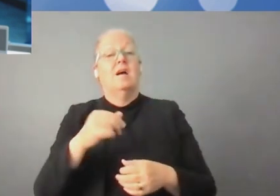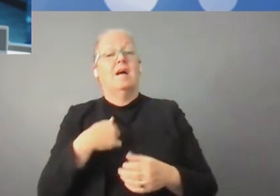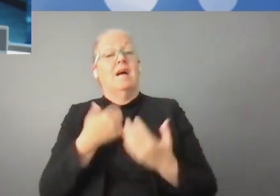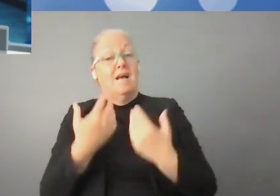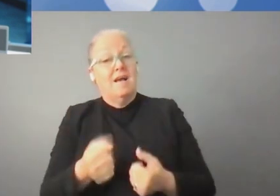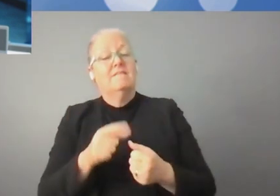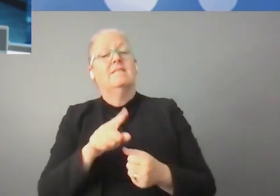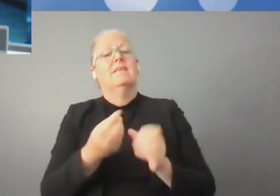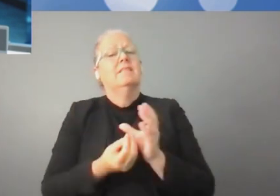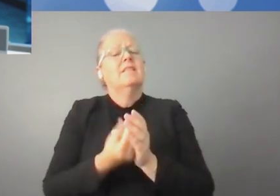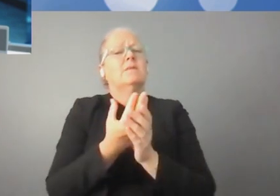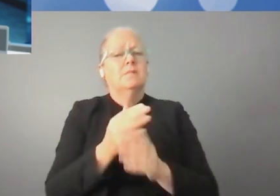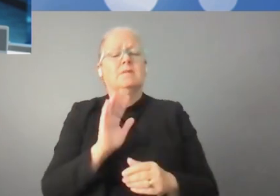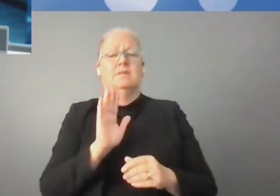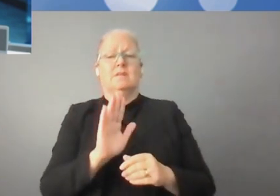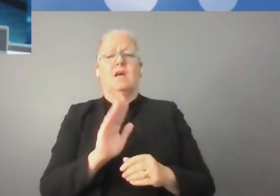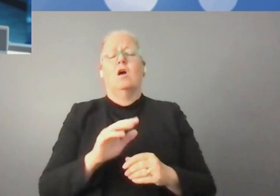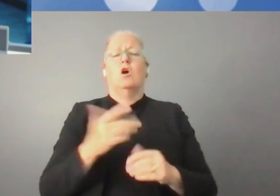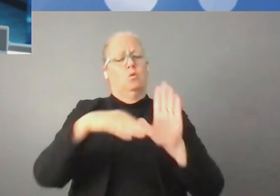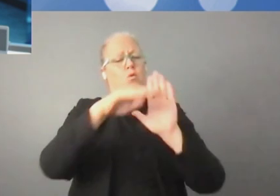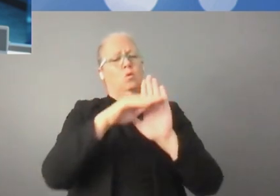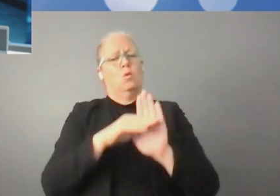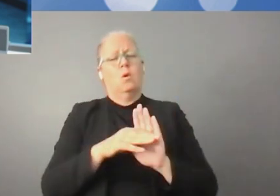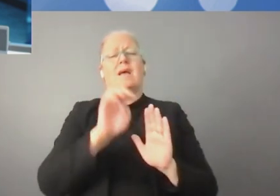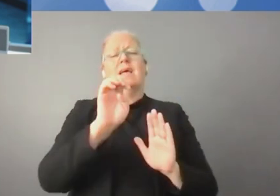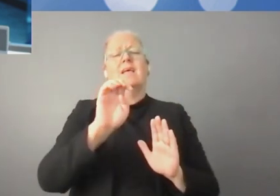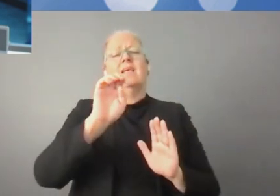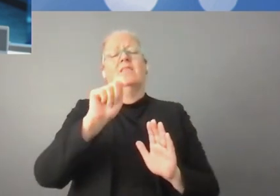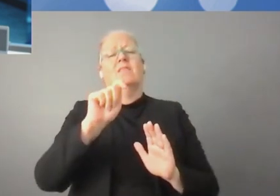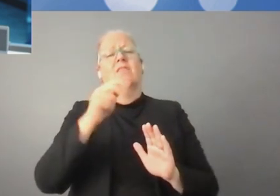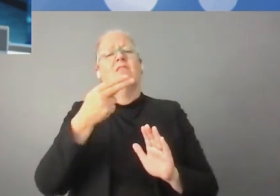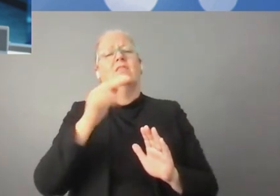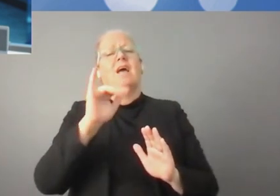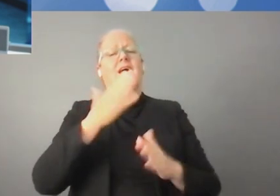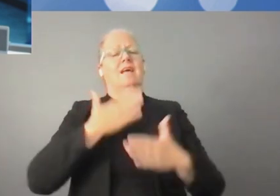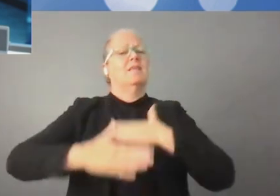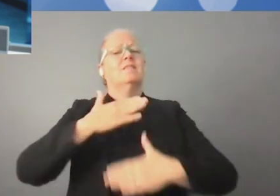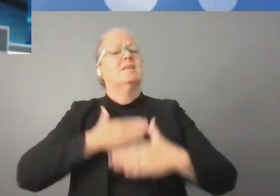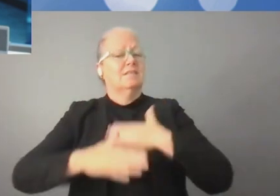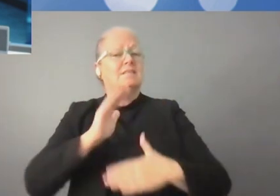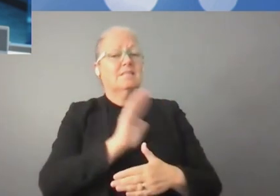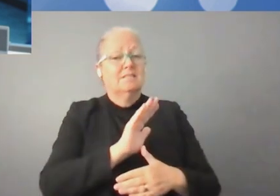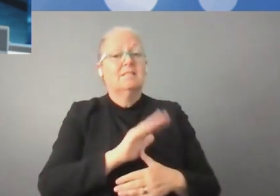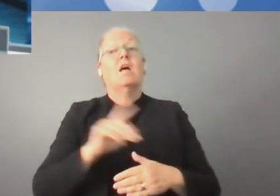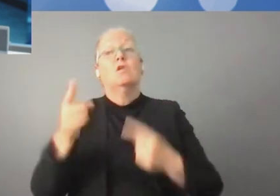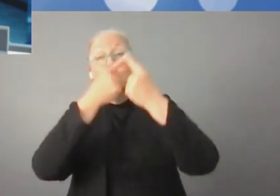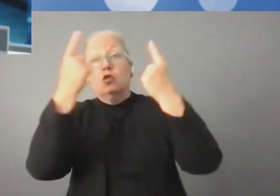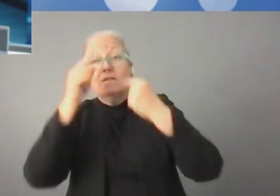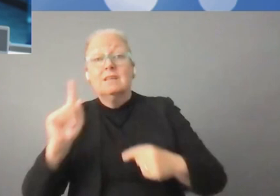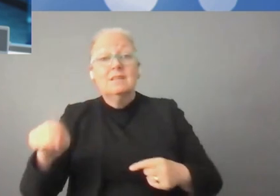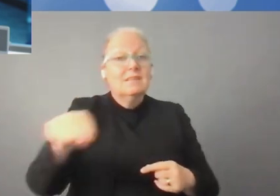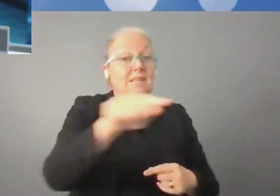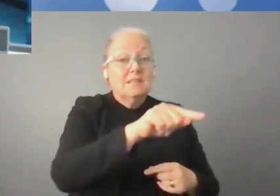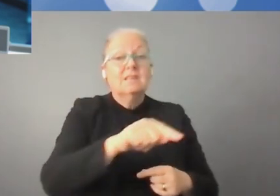centre de ses intérêts et qui sera utile pour toute la société. Nous avons adopté ce qu'on appelle le code éthique en matière d